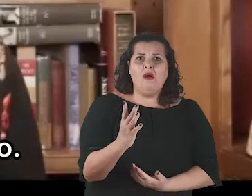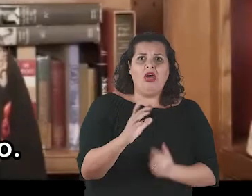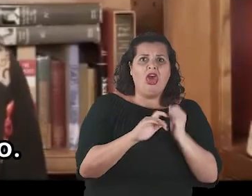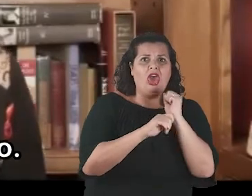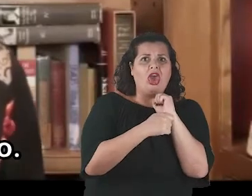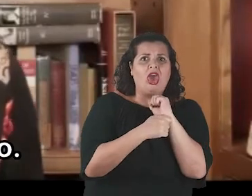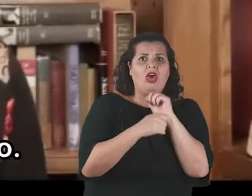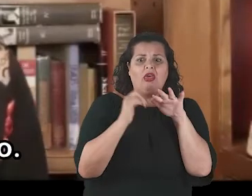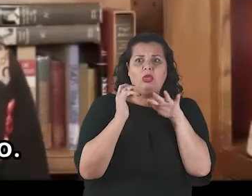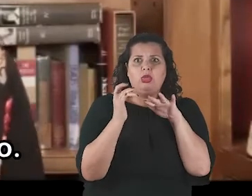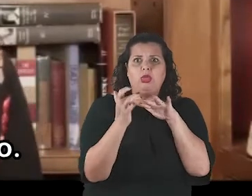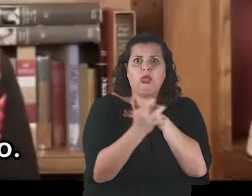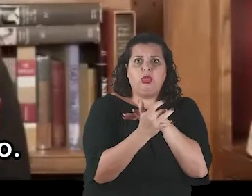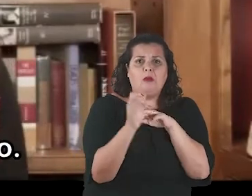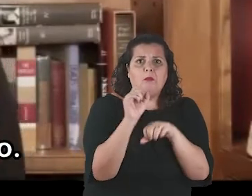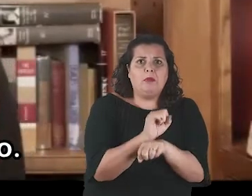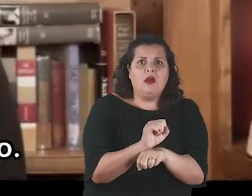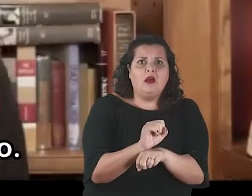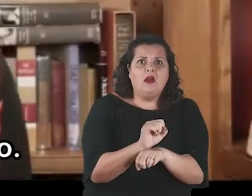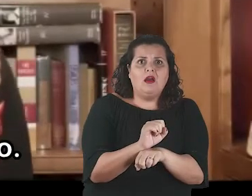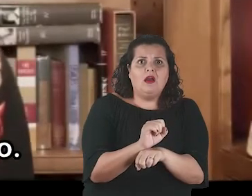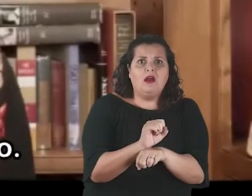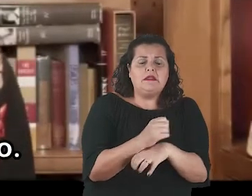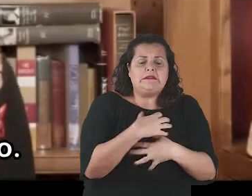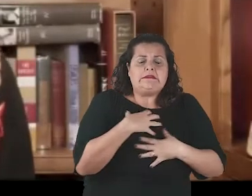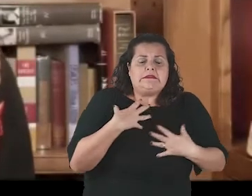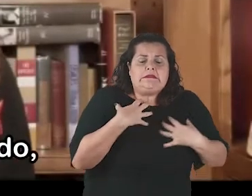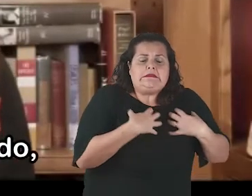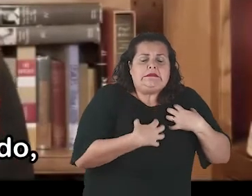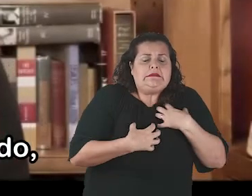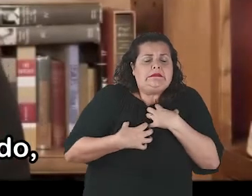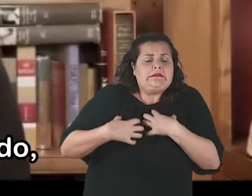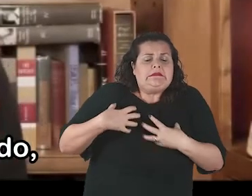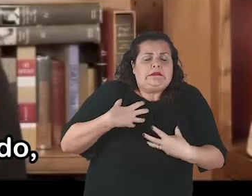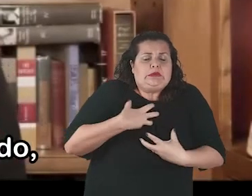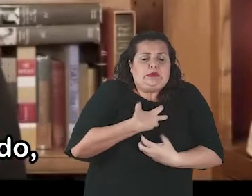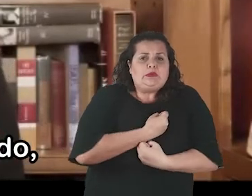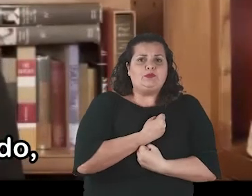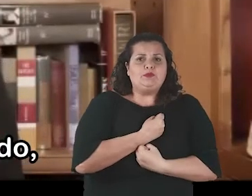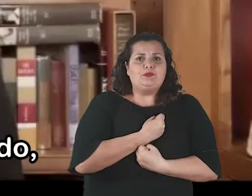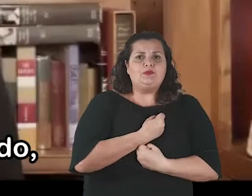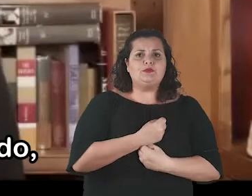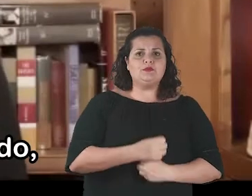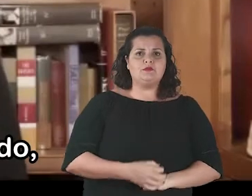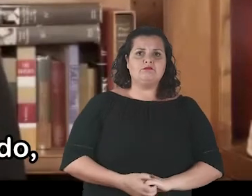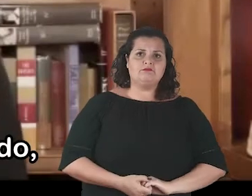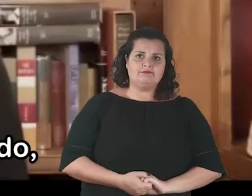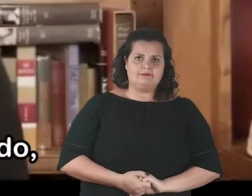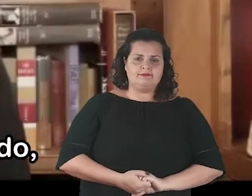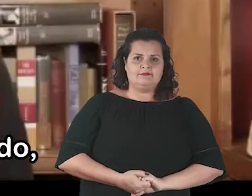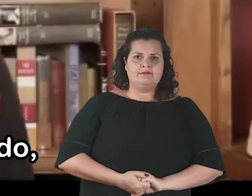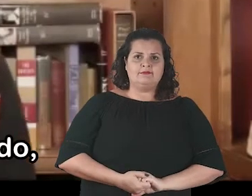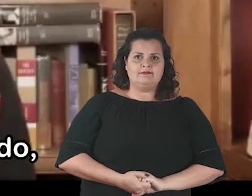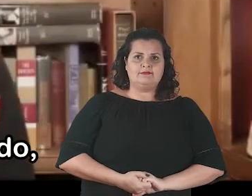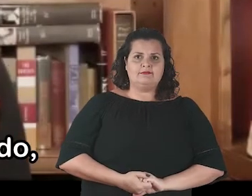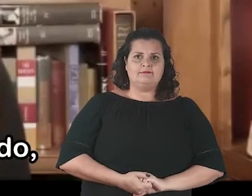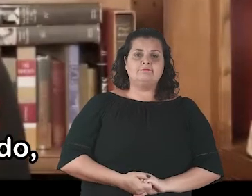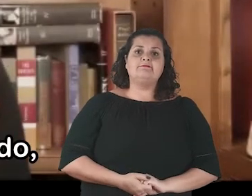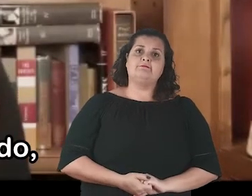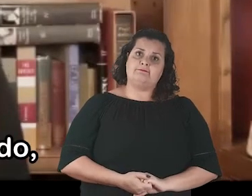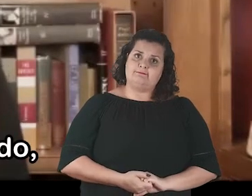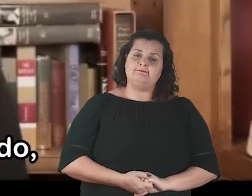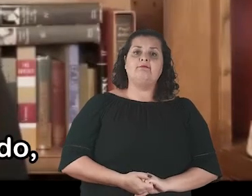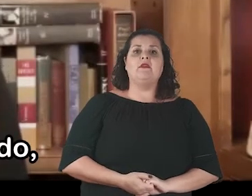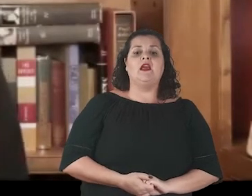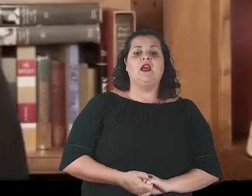in this way for a short period of time. Their experience released a planet-wide cri de